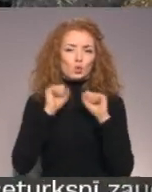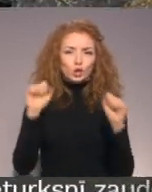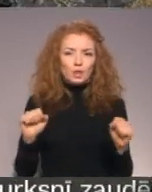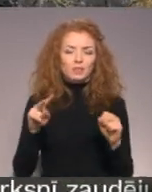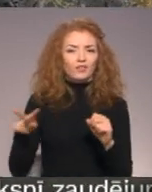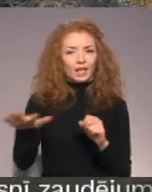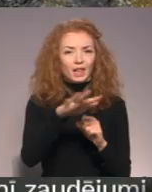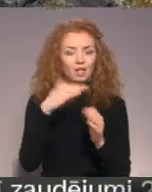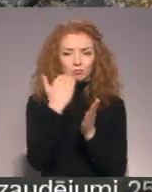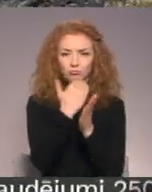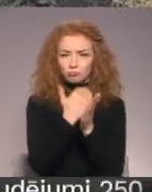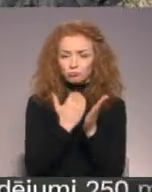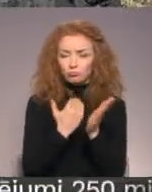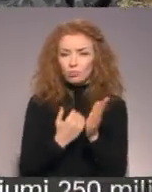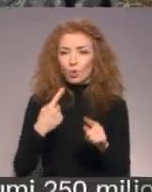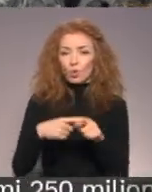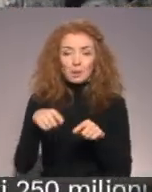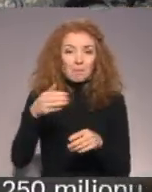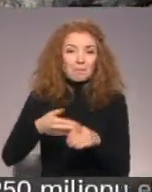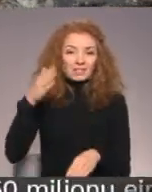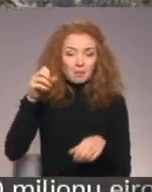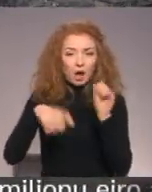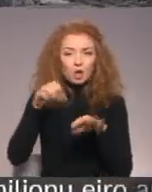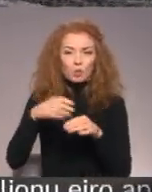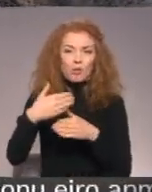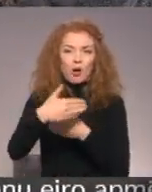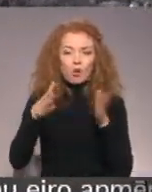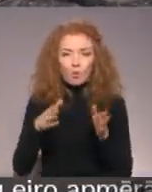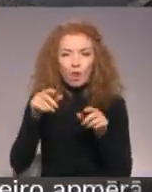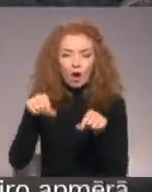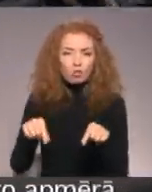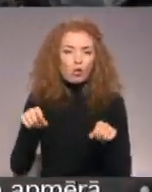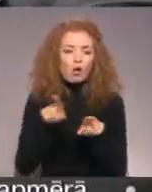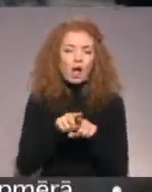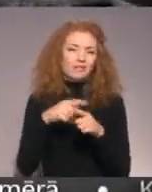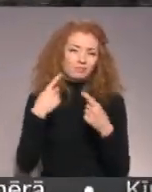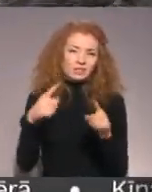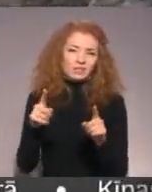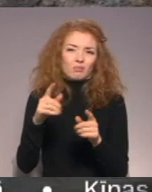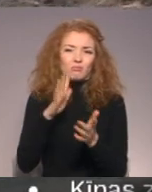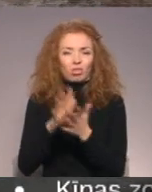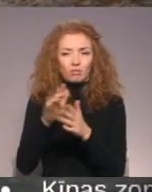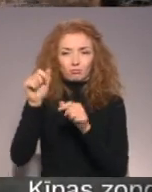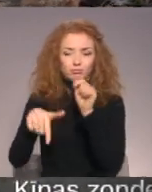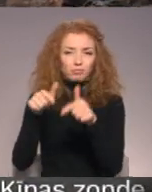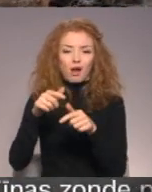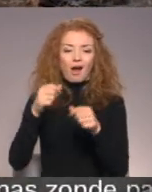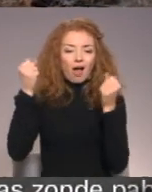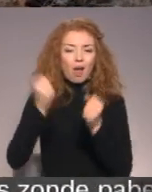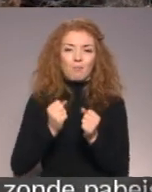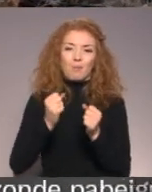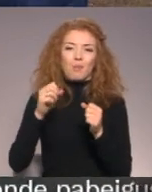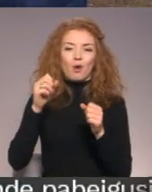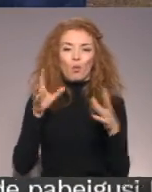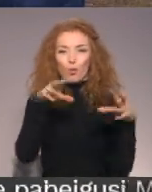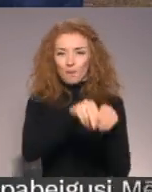prasībām, kur tad šie bīstamajie atkritumi, akumulātori un citas lietas ir jānodod un neizmest viņus sadzīves